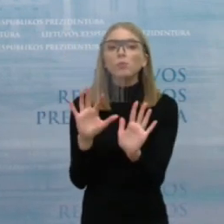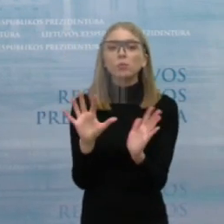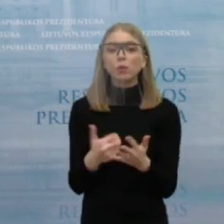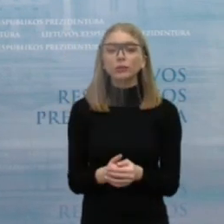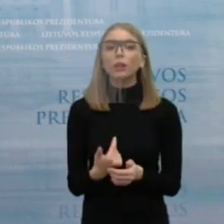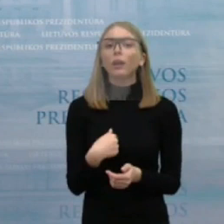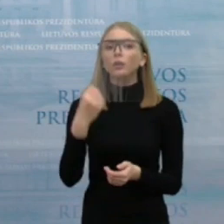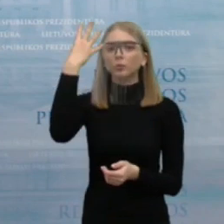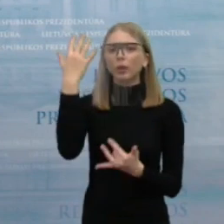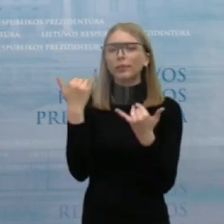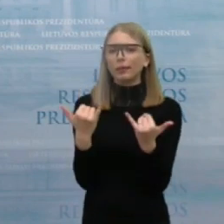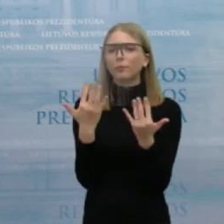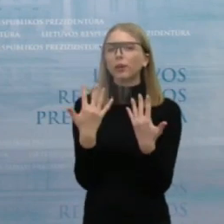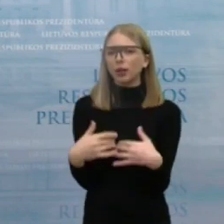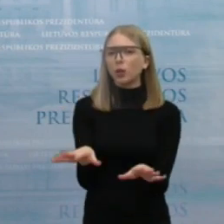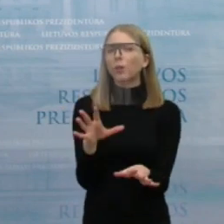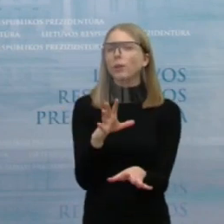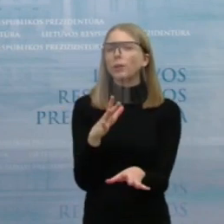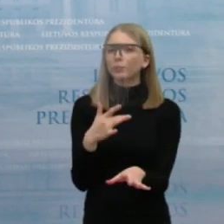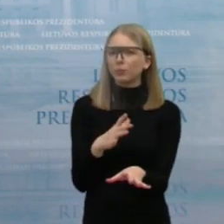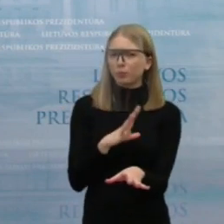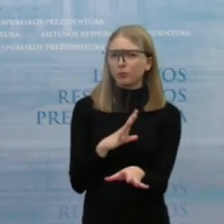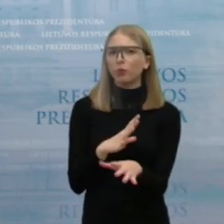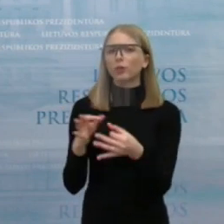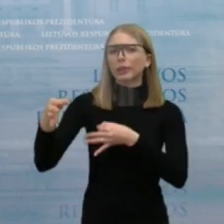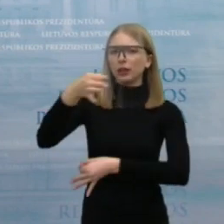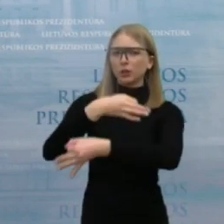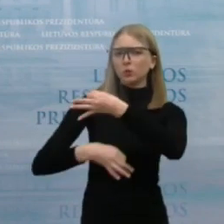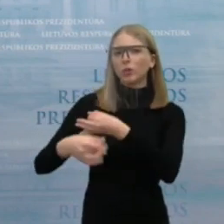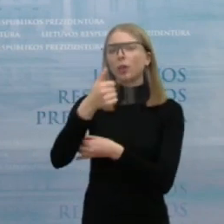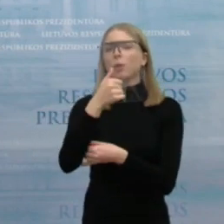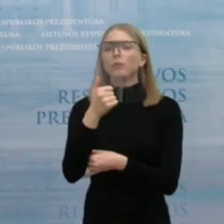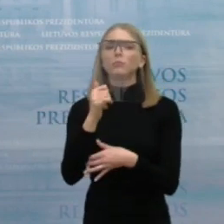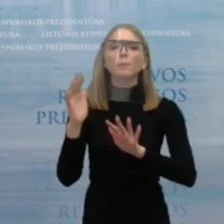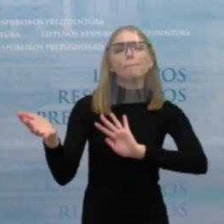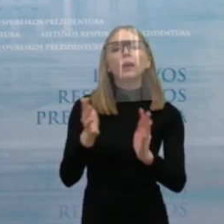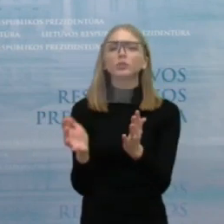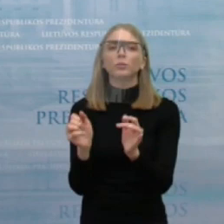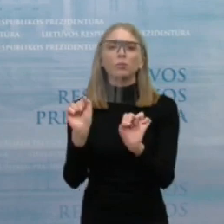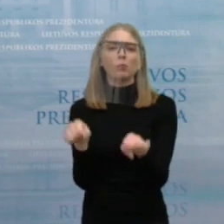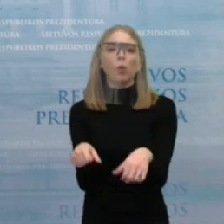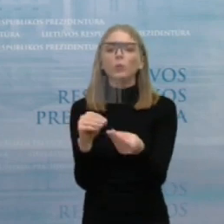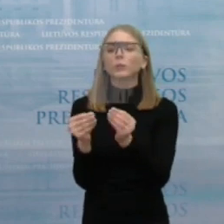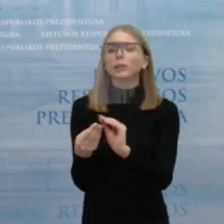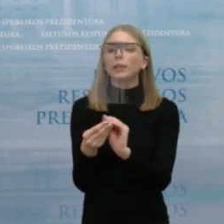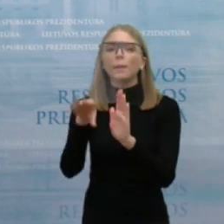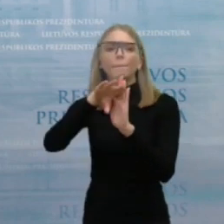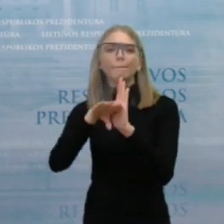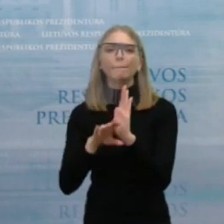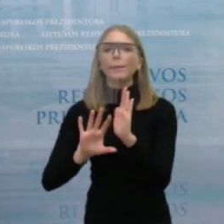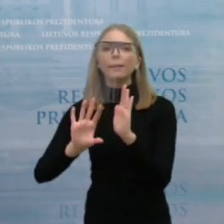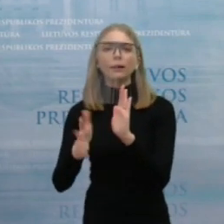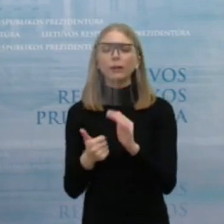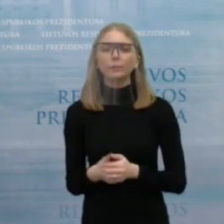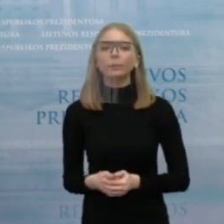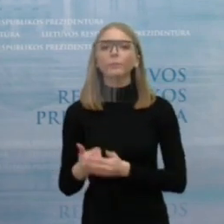preliminarus jis tiek galėjo būti aptarti. Ir kas tokiai susitarimą galėtų sudaryti? Na,